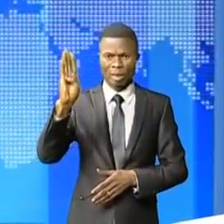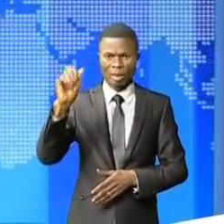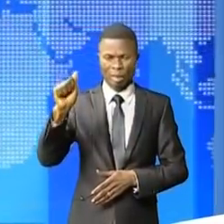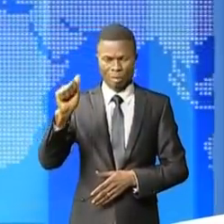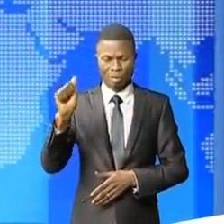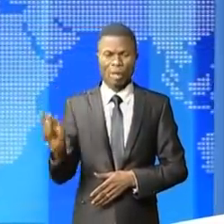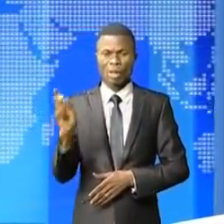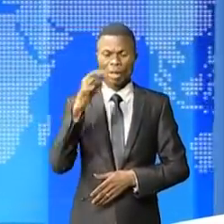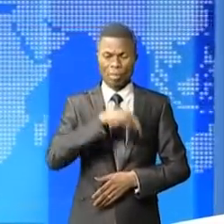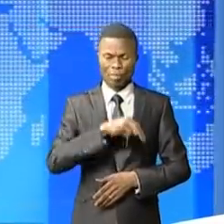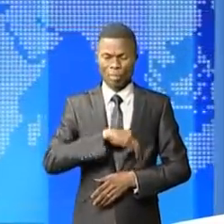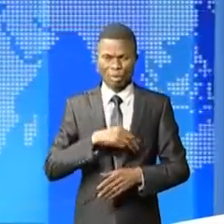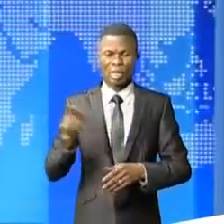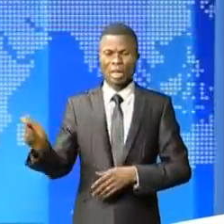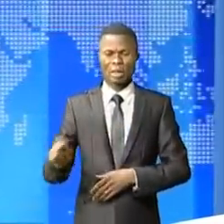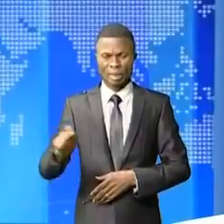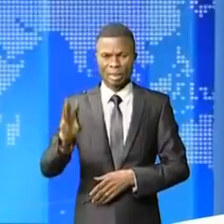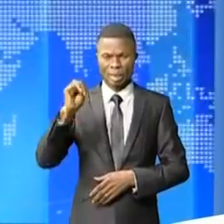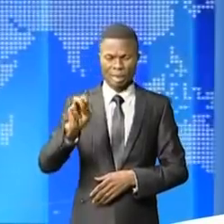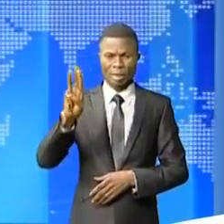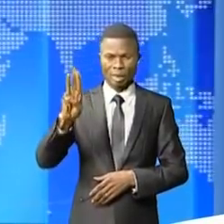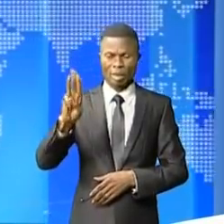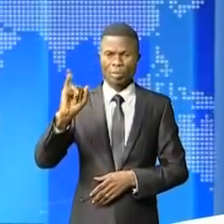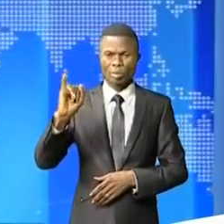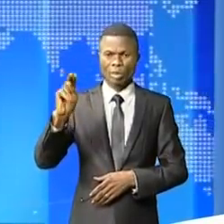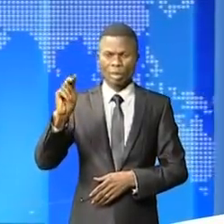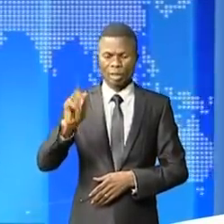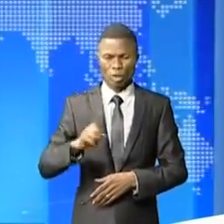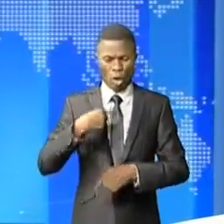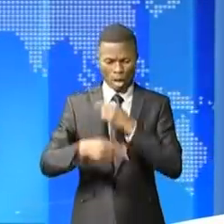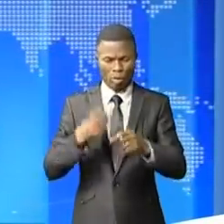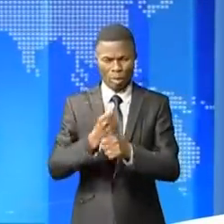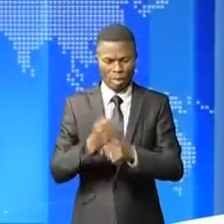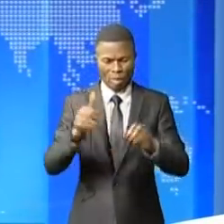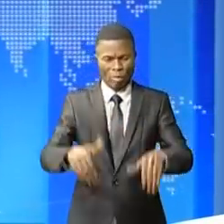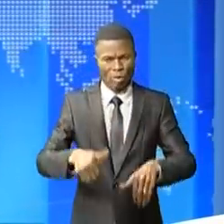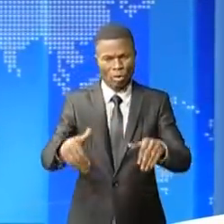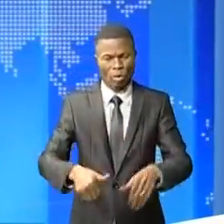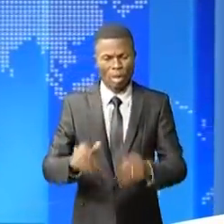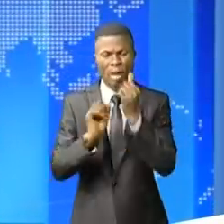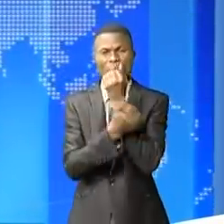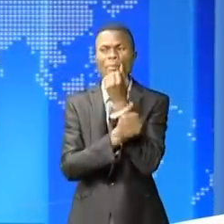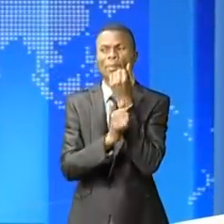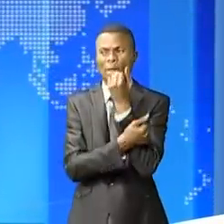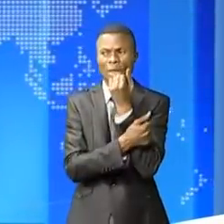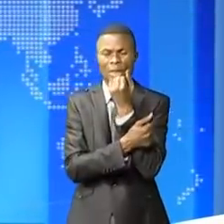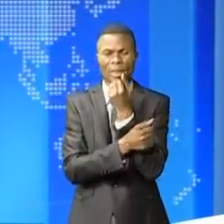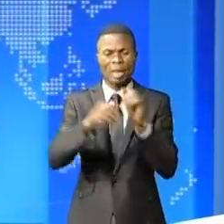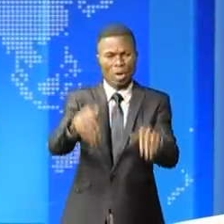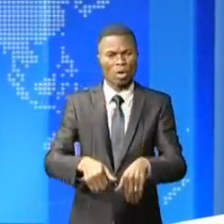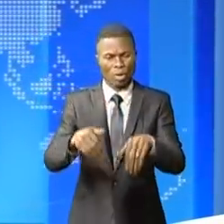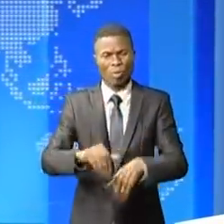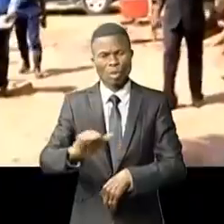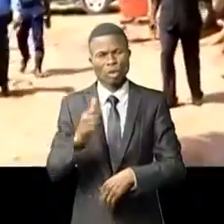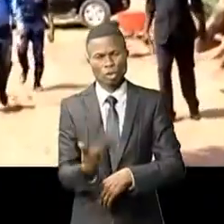dans le territoire des Nyozou. Sur place, il a lancé la campagne agricole pour la culture de maïs et manioc et